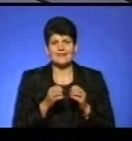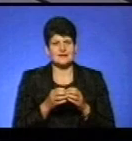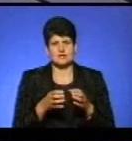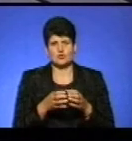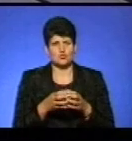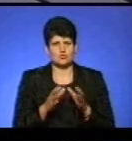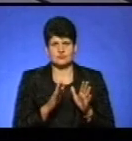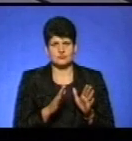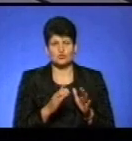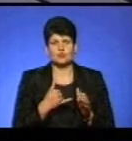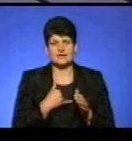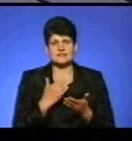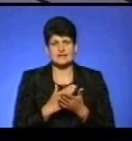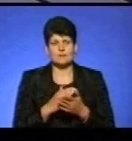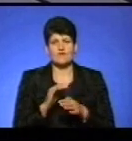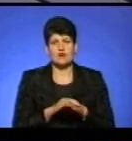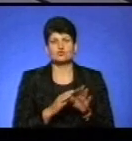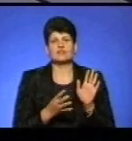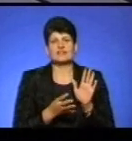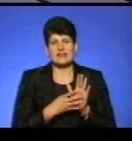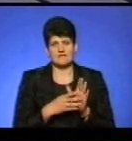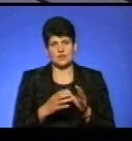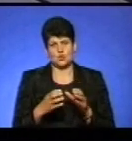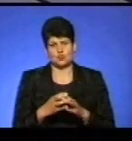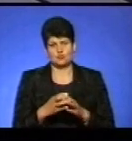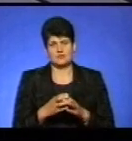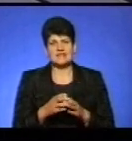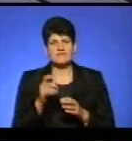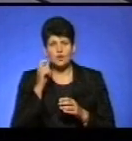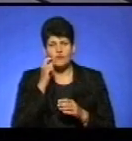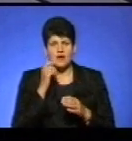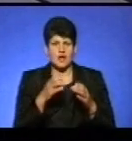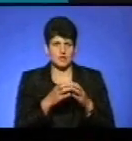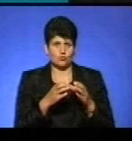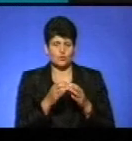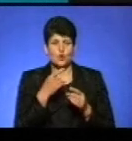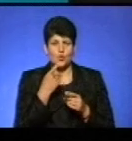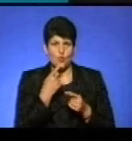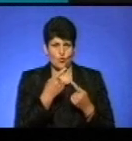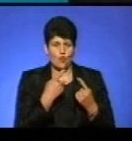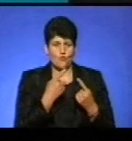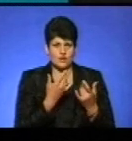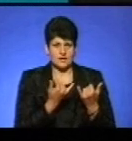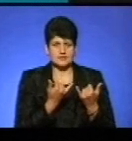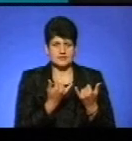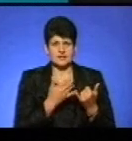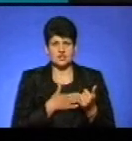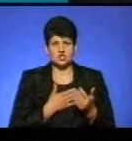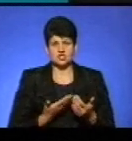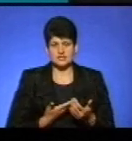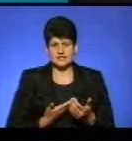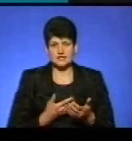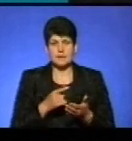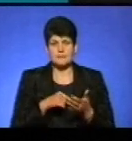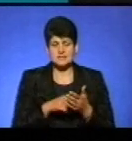дочка Ромашка, а в нас є по факту 9 груп. І в даний момент вікува категорія, за яку говорила, якраз наша жителька міста